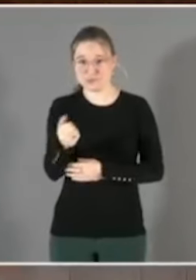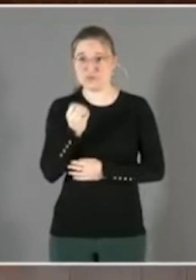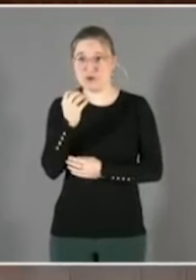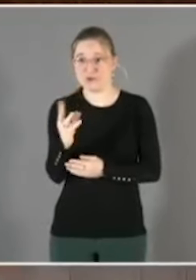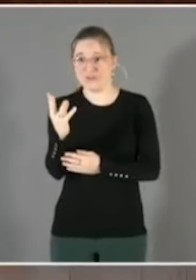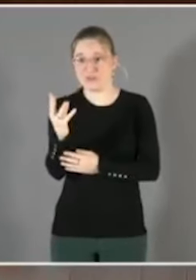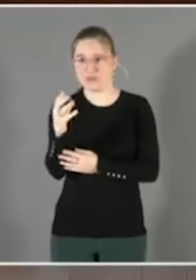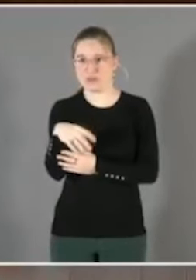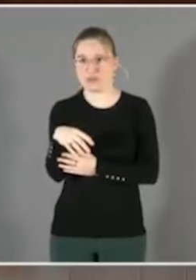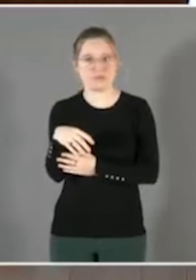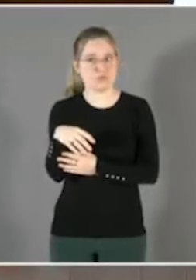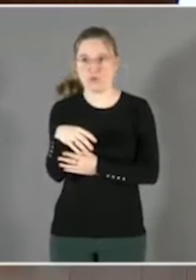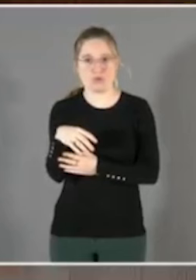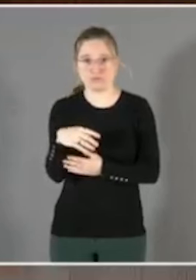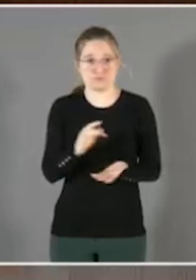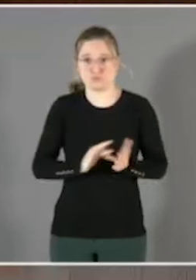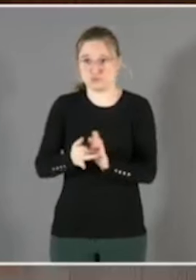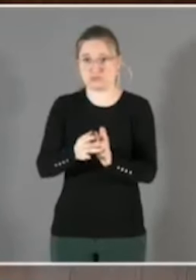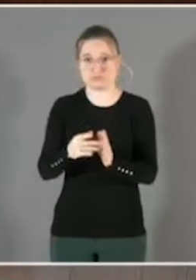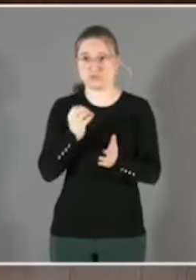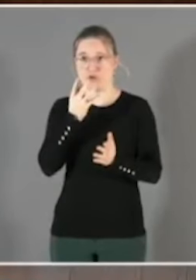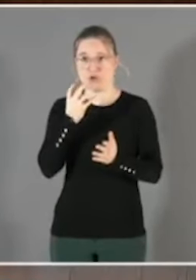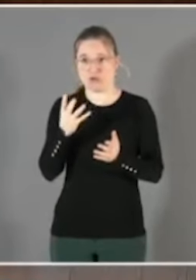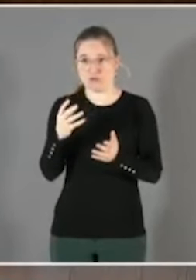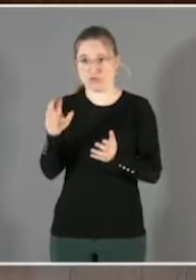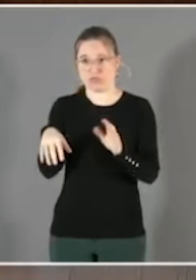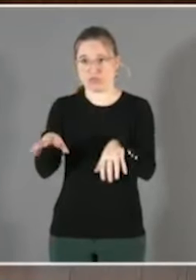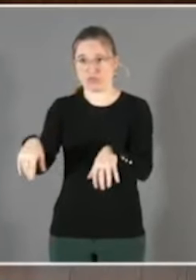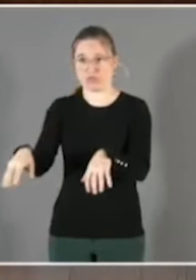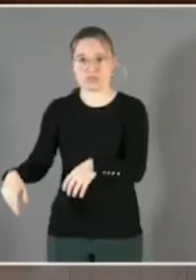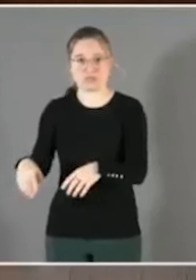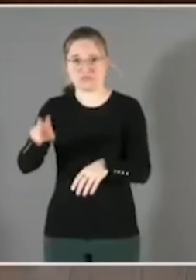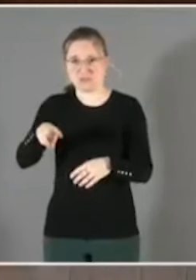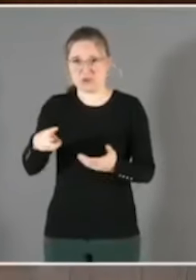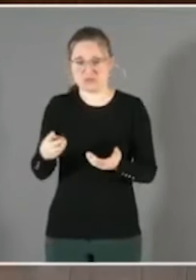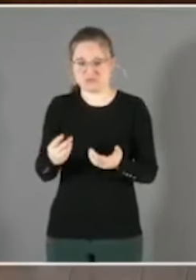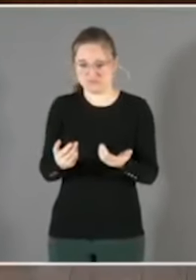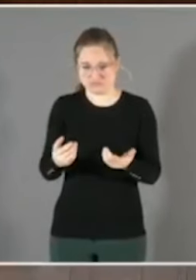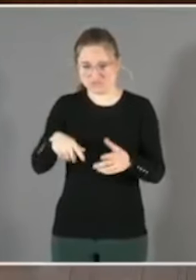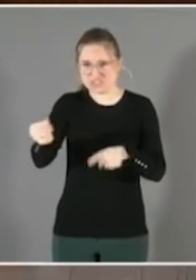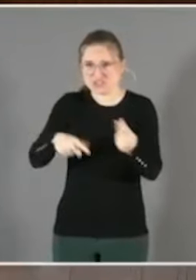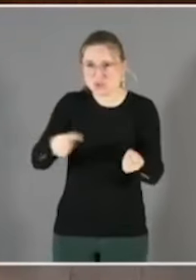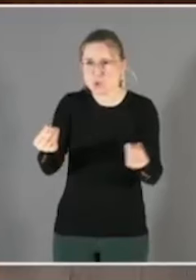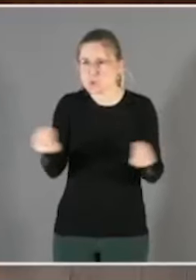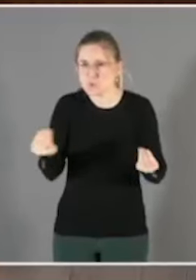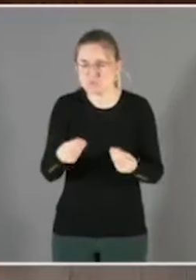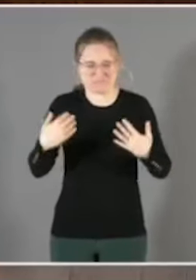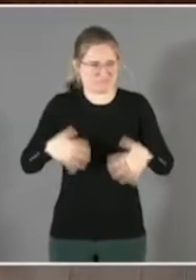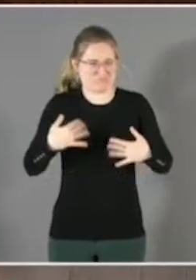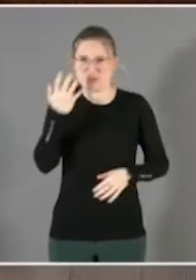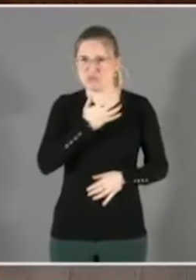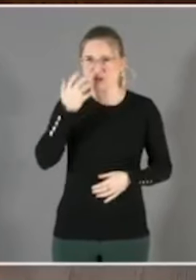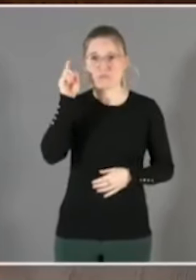végétale. Car à chaque hiver, ces populations qui occupaient le parc se sont évertuées